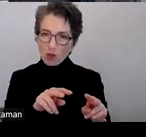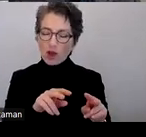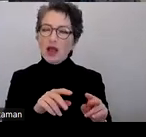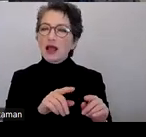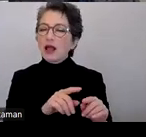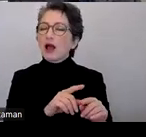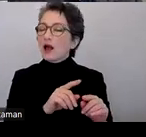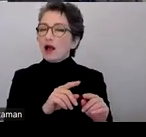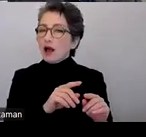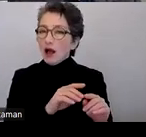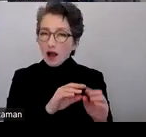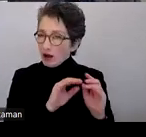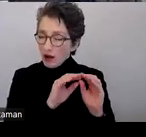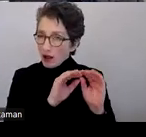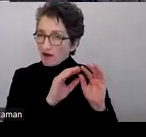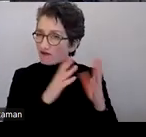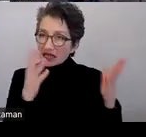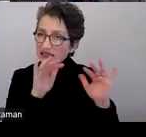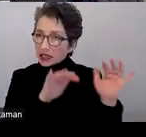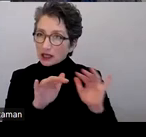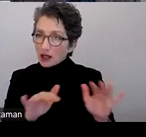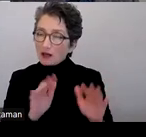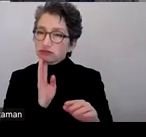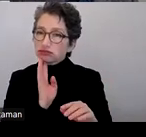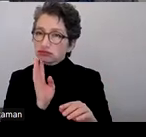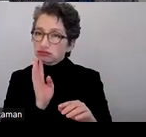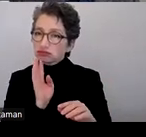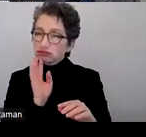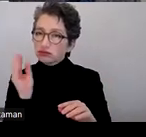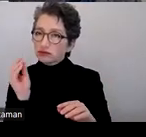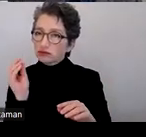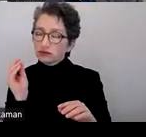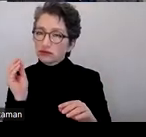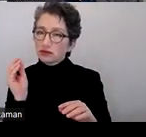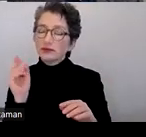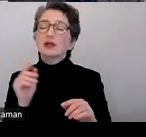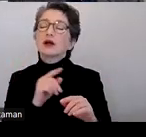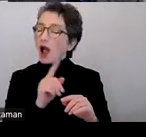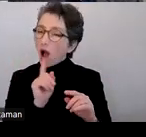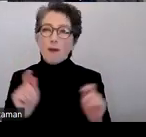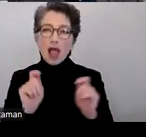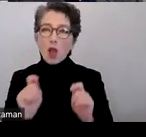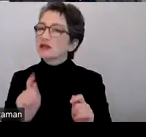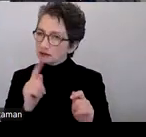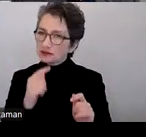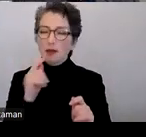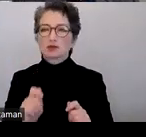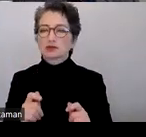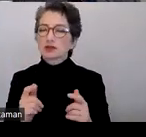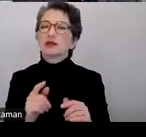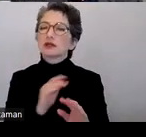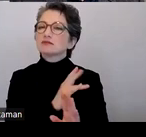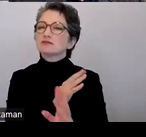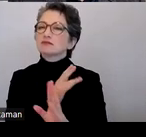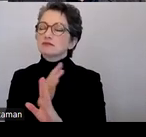Und man kann aber auch, wenn die Zeit zu wenig ist, sagen, wir halten das Video an der Stelle an, damit man